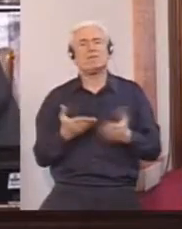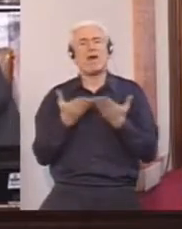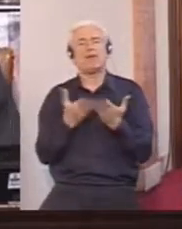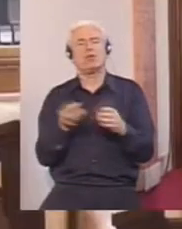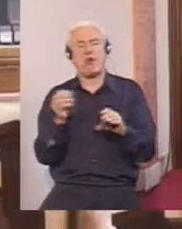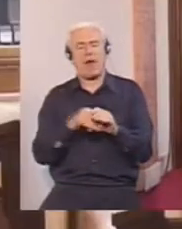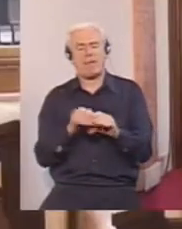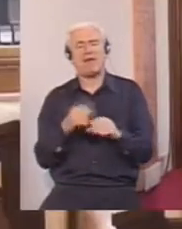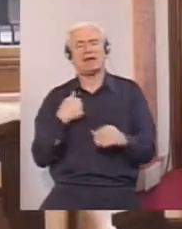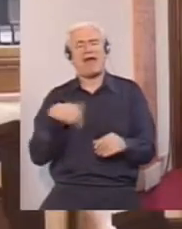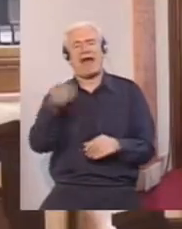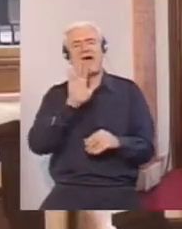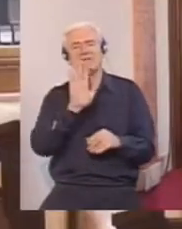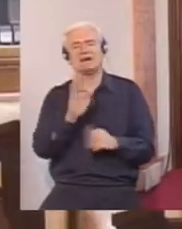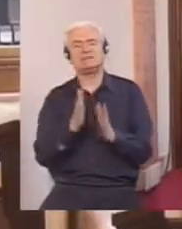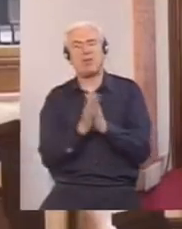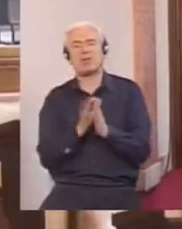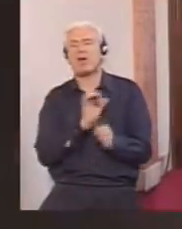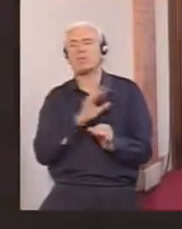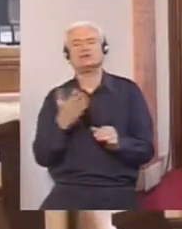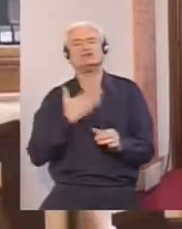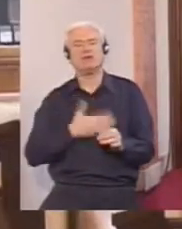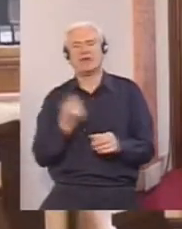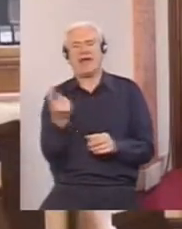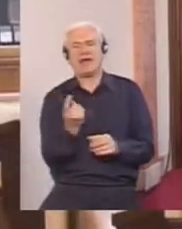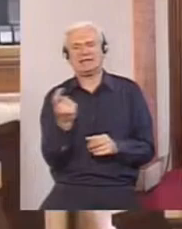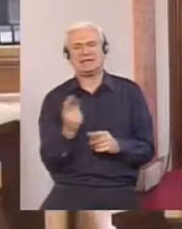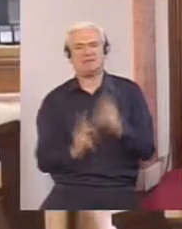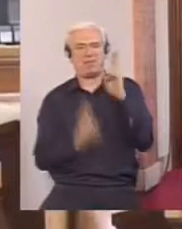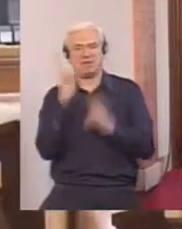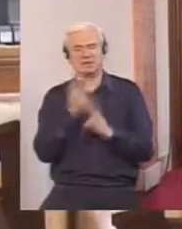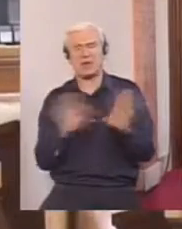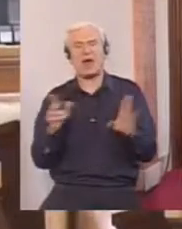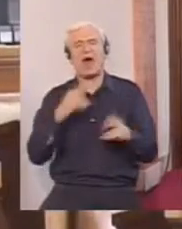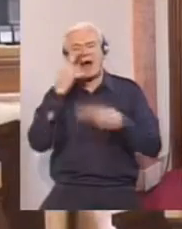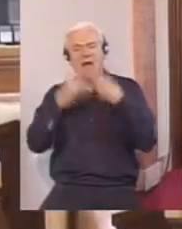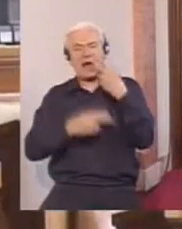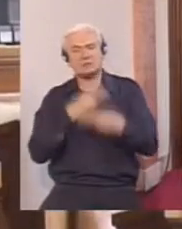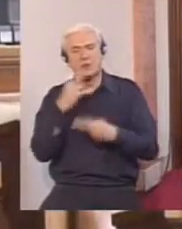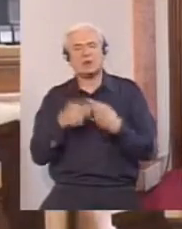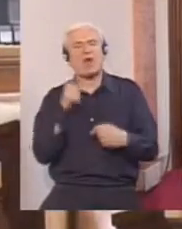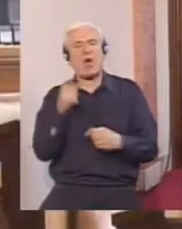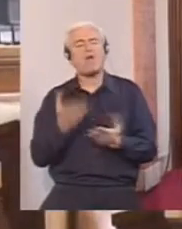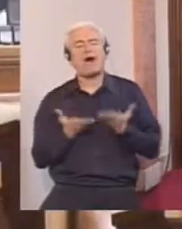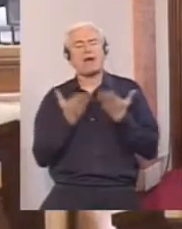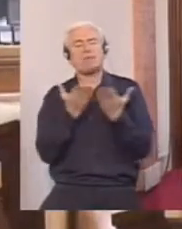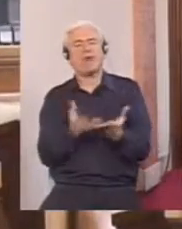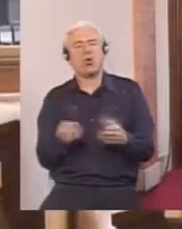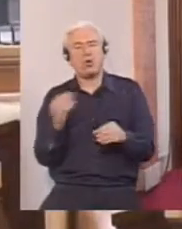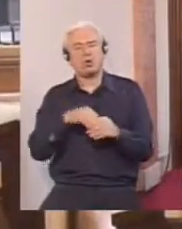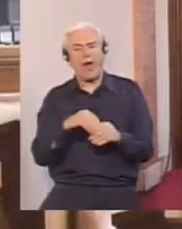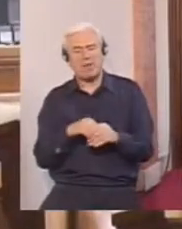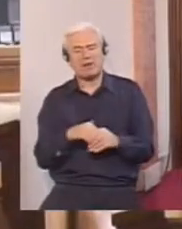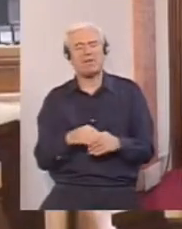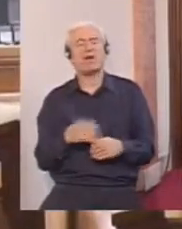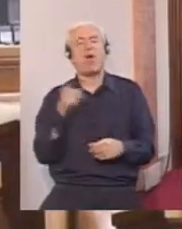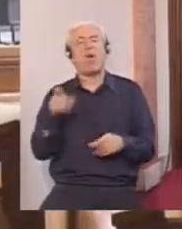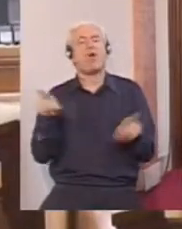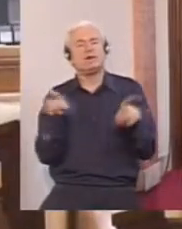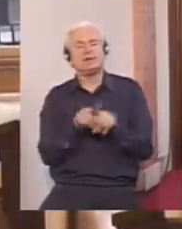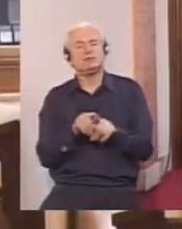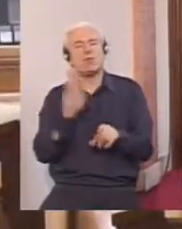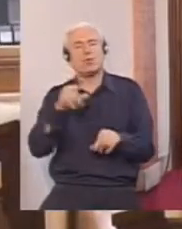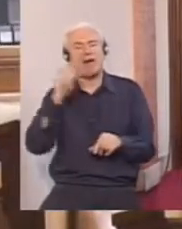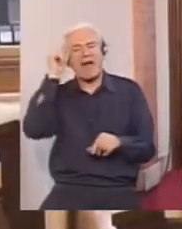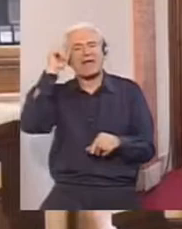Ja vas molim, bez nameri da izazivam polemiku. Razmotrite ovaj aman-man. On u sebi sadrži istu